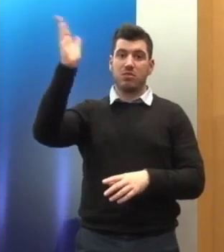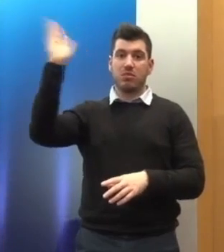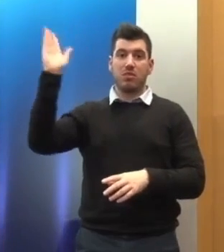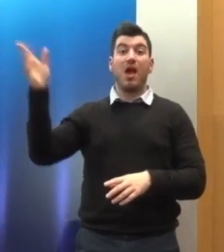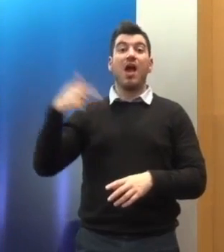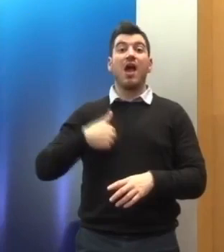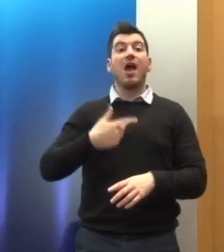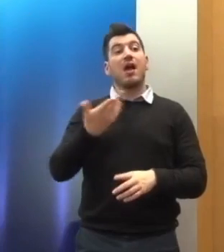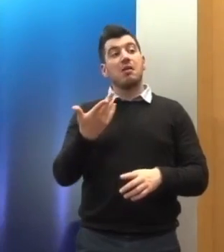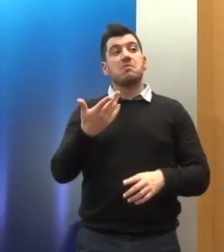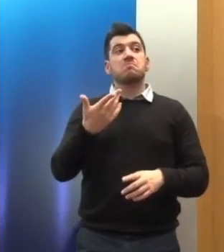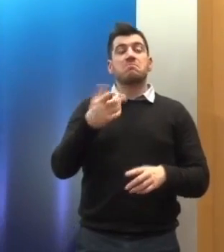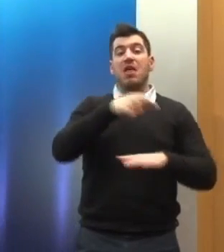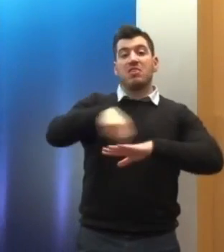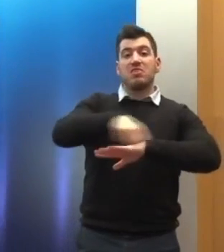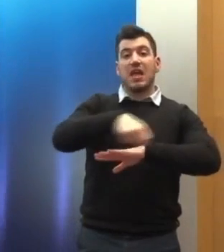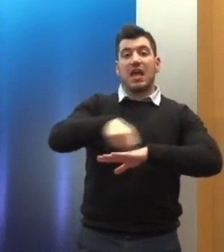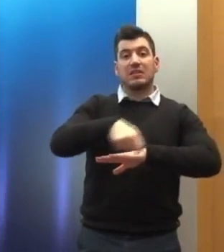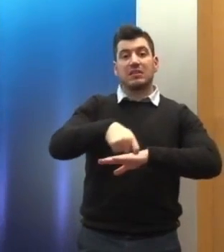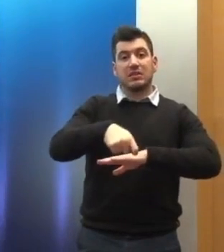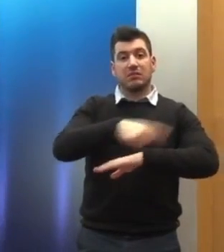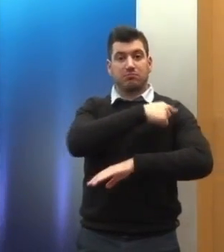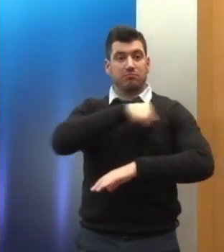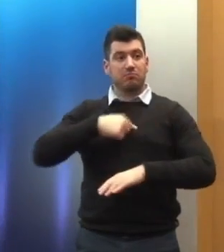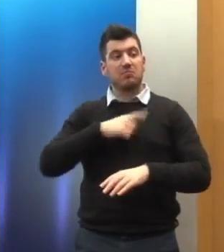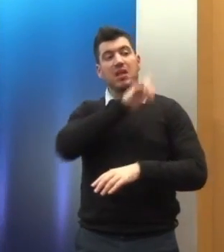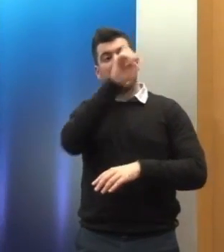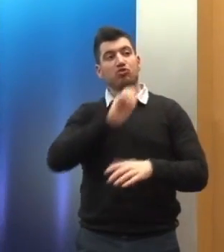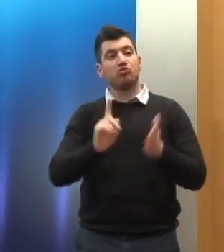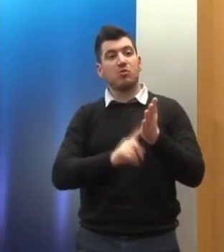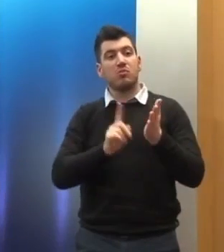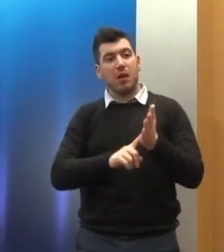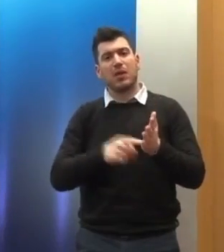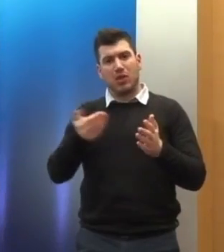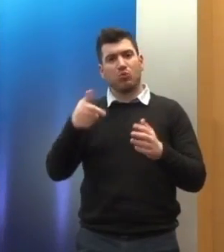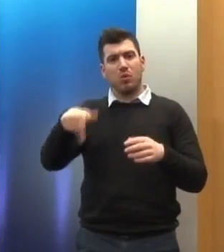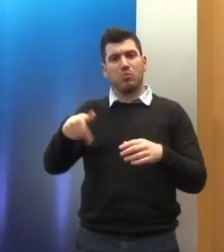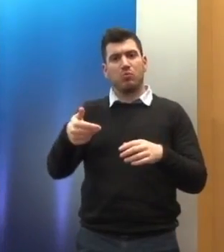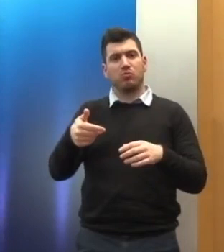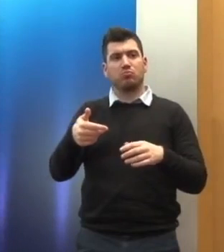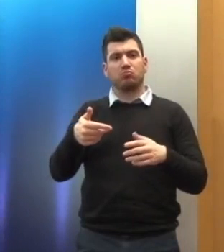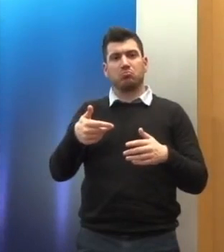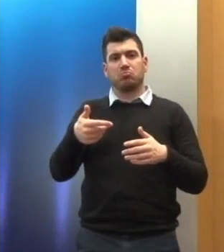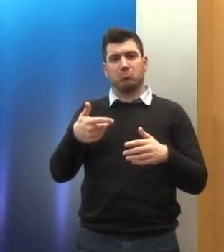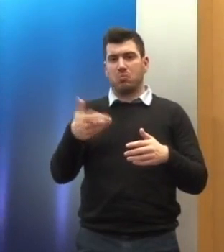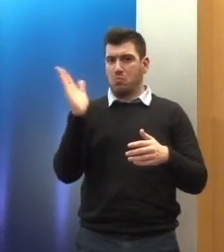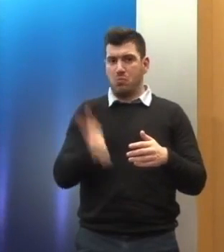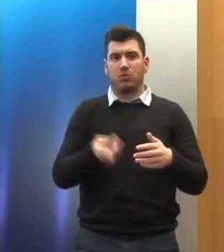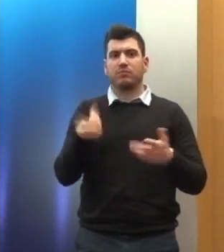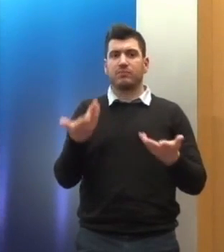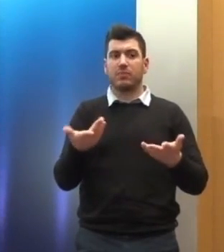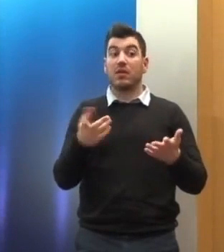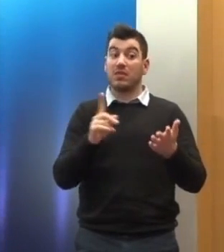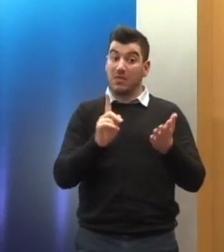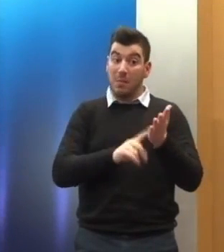αρχές σε αυτό το διάλογο, οποίος γίνεται σε τοπικό επίπεδο και στο πλαίσιο προεκλογικής εξτρατείας στις μέρες φορές, αλλά πάντως θα έπρεπε να επιδεικνύουν μια